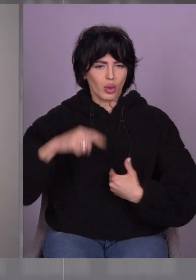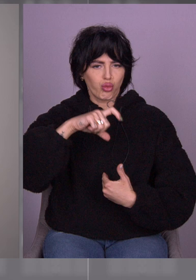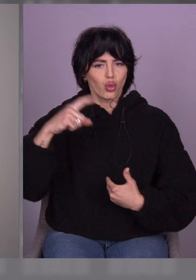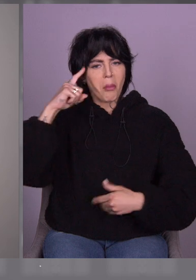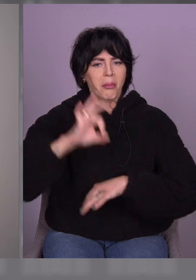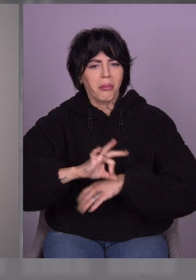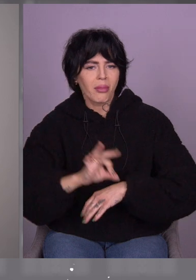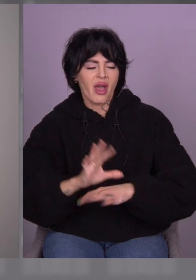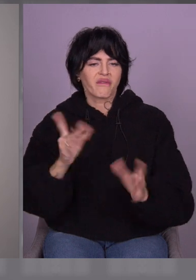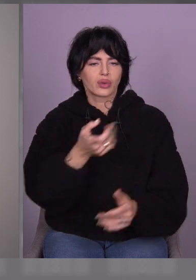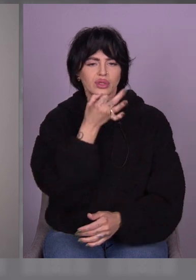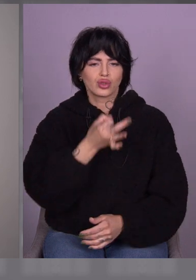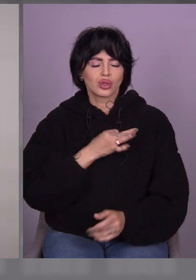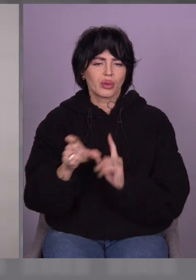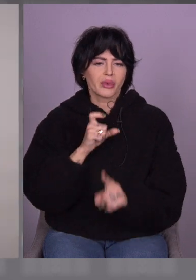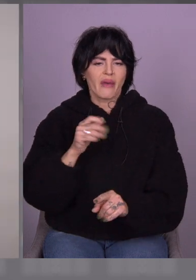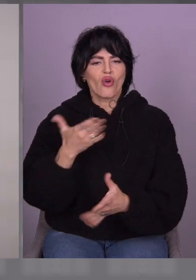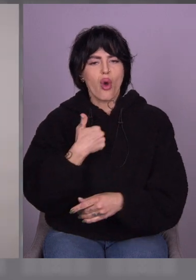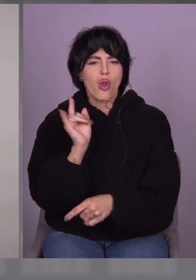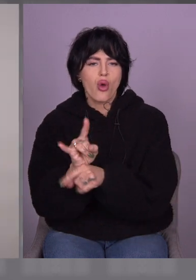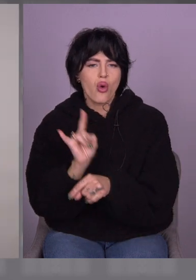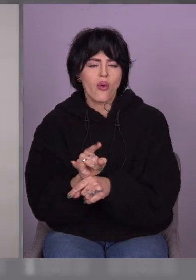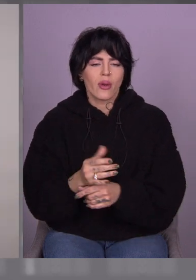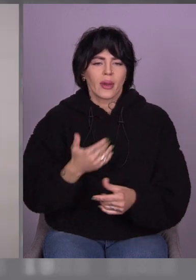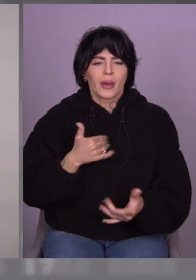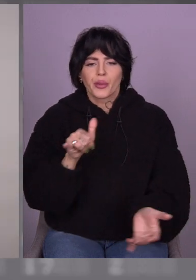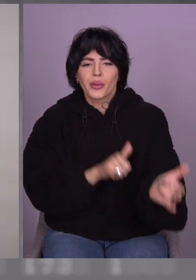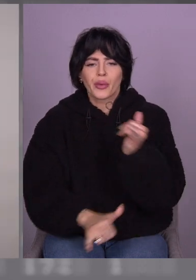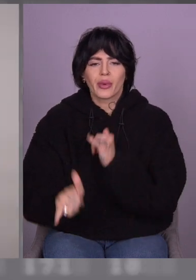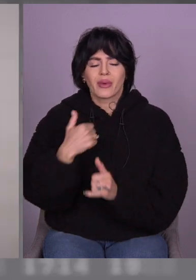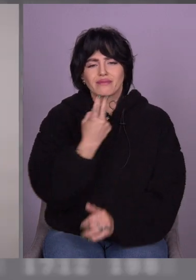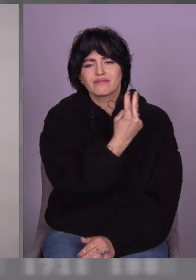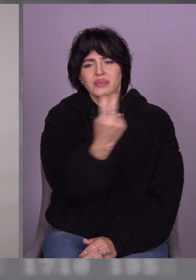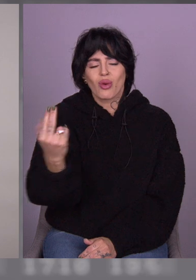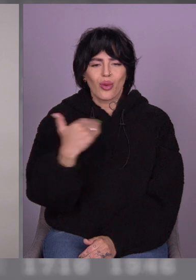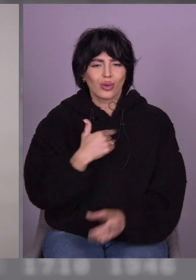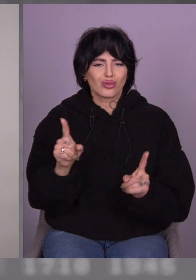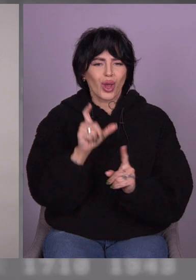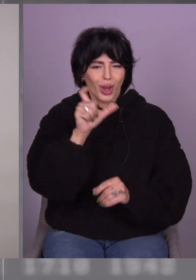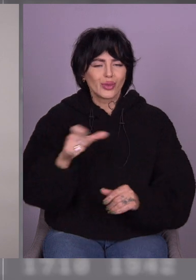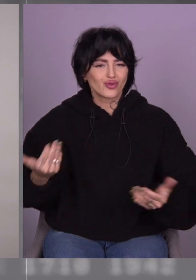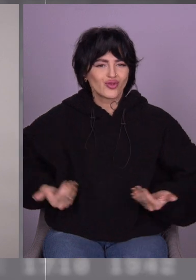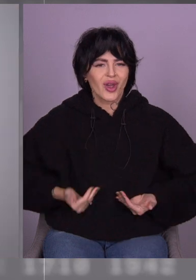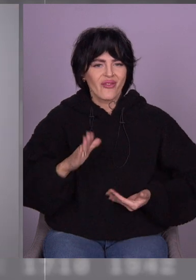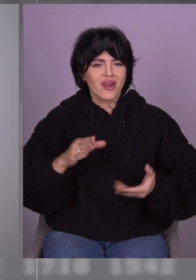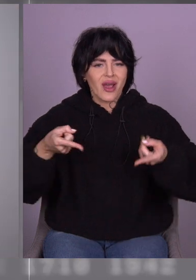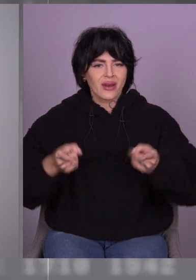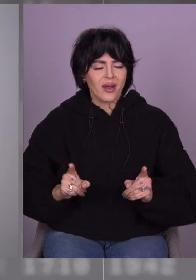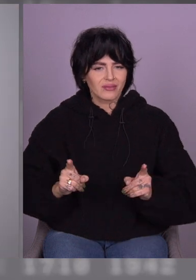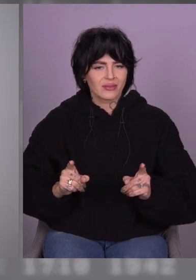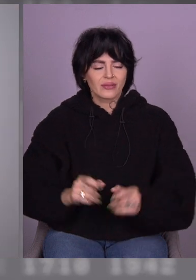неправда. І мені хотілося, щоб ці люди ще трошки пожили в реальності, коли вони ще не знають.